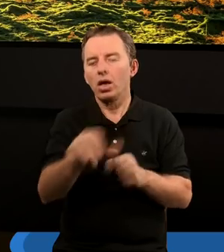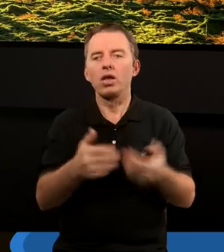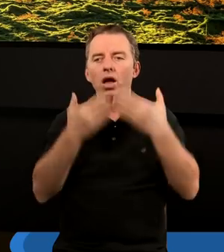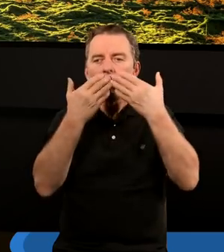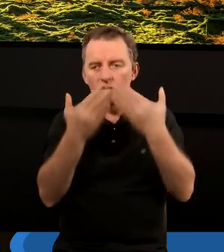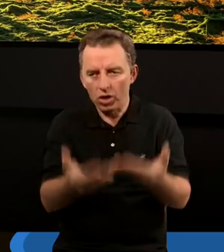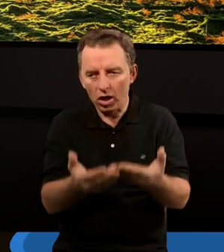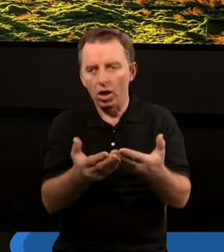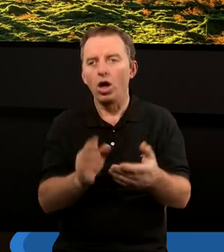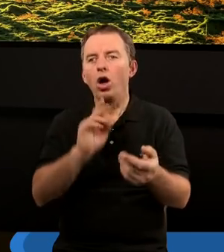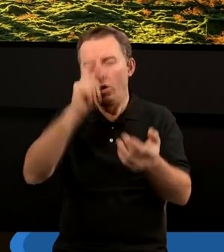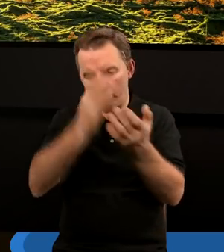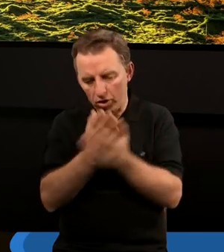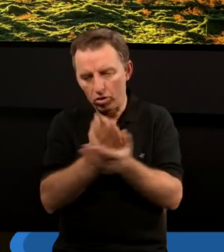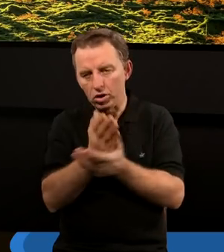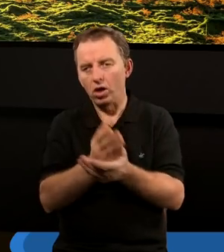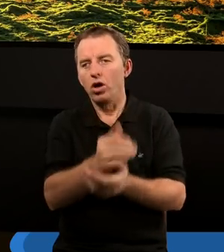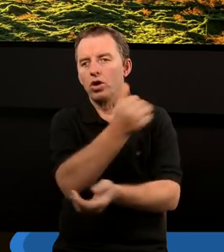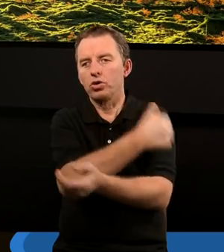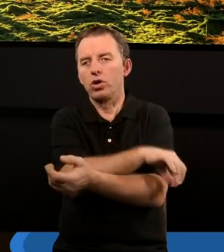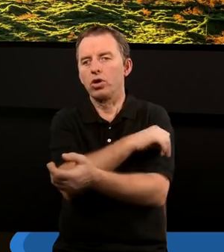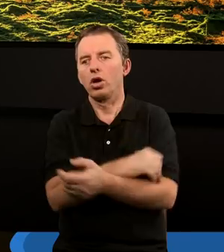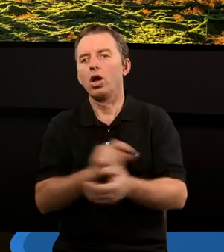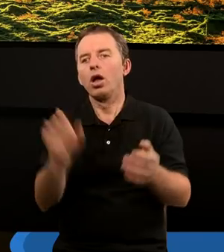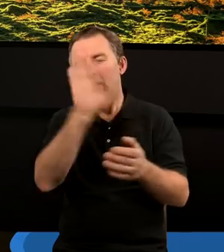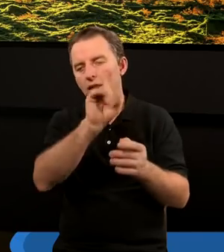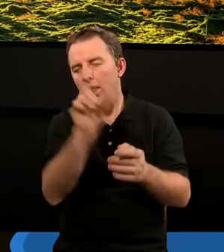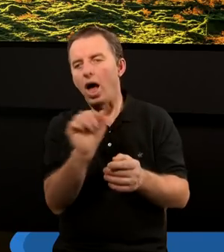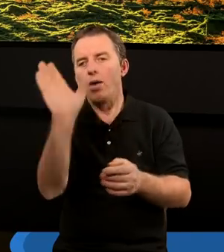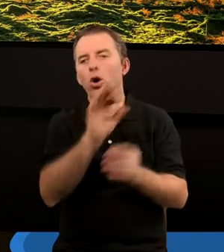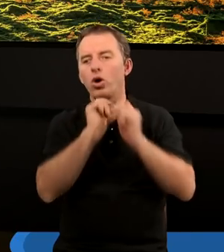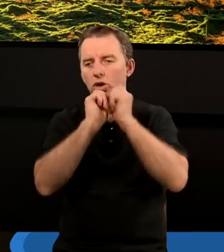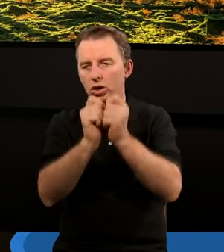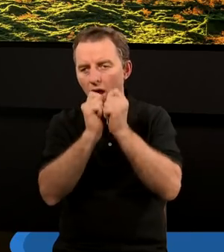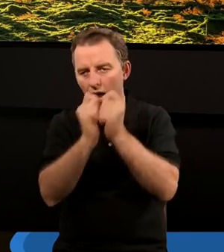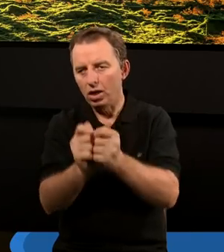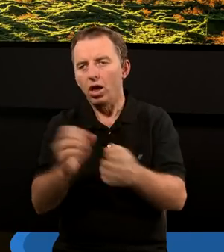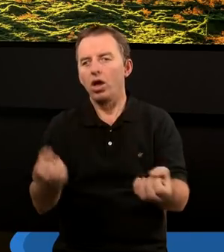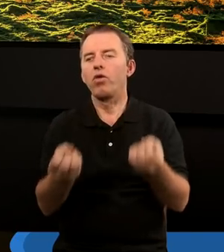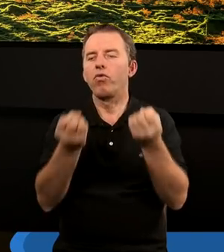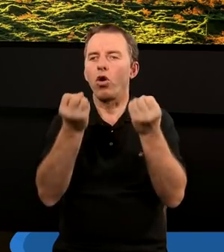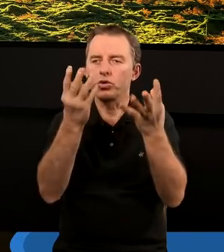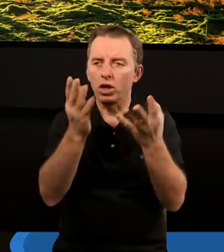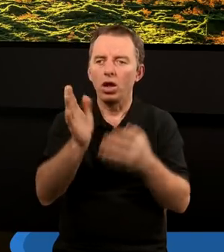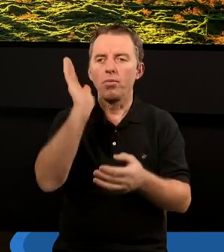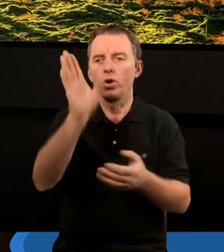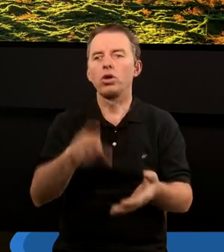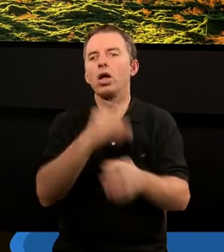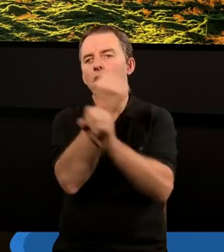wdzięczna odpowiedź wierzącego chrześcijanina na Boży dar najpierw stworzenia, potem